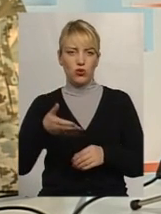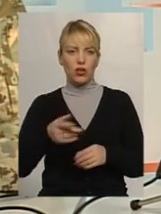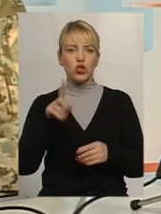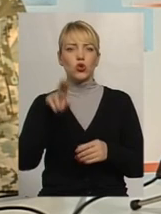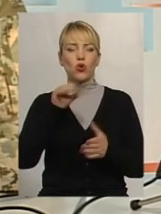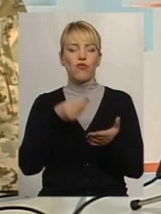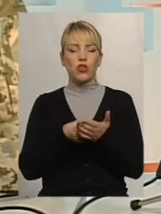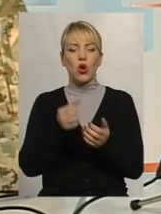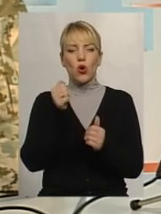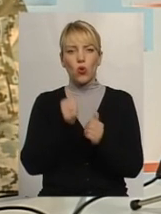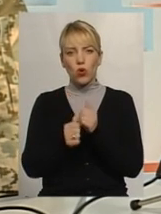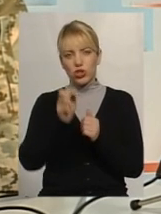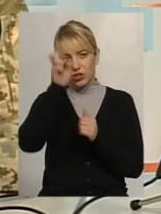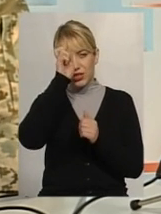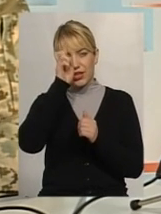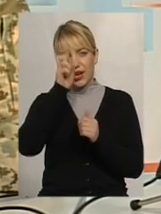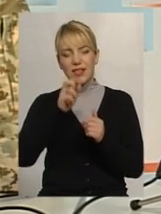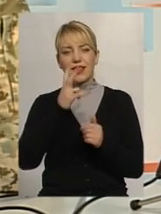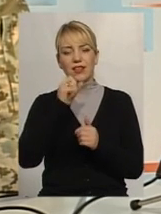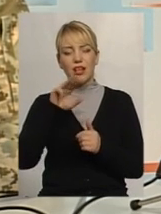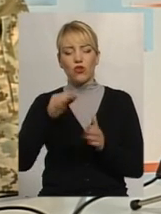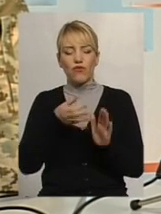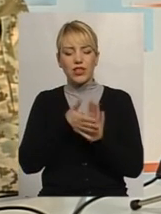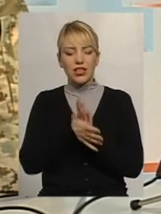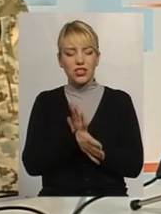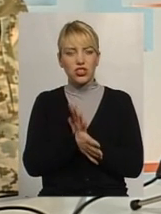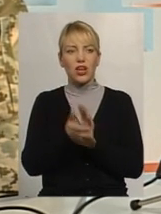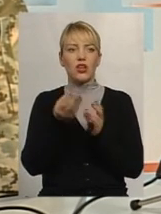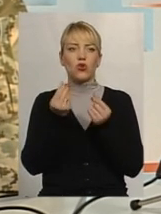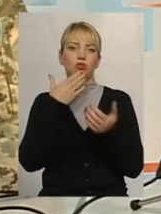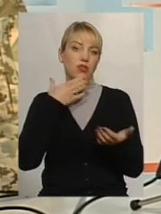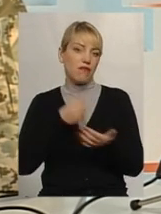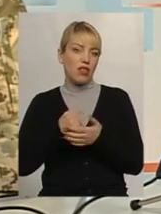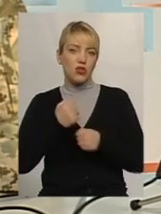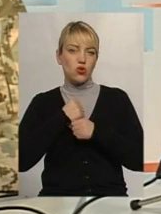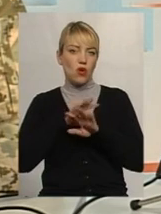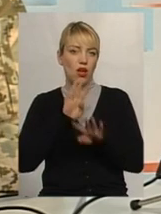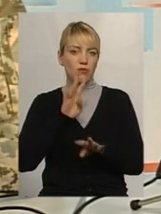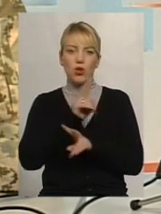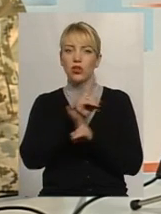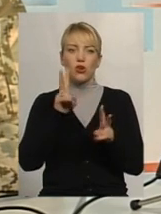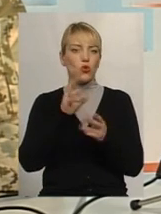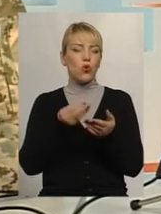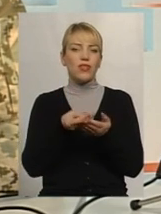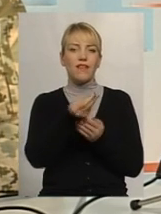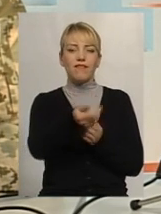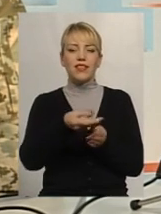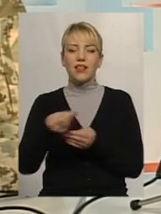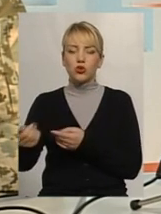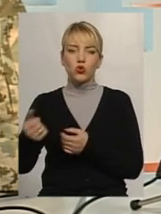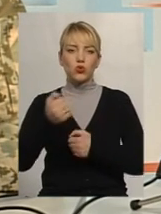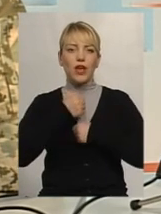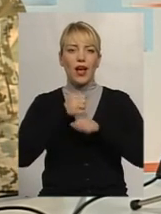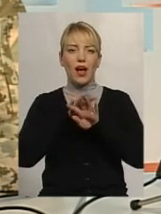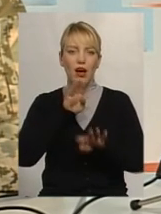член НАТО, витрачає свої гроші на свою власну армію. Ніхто не фінансує армію сусідньої країни.